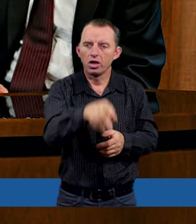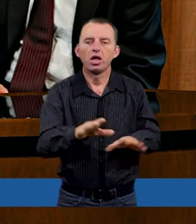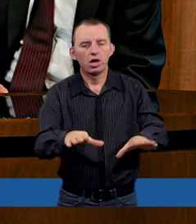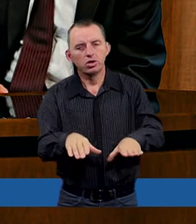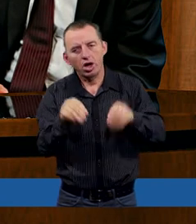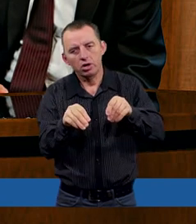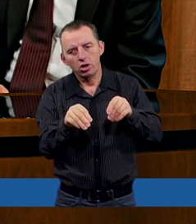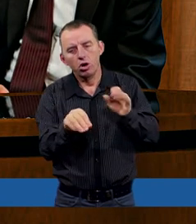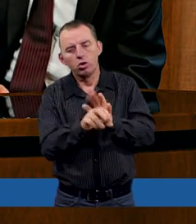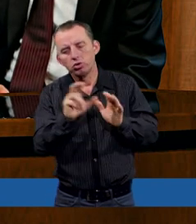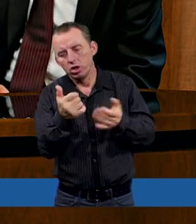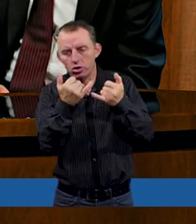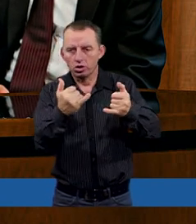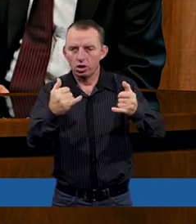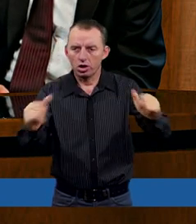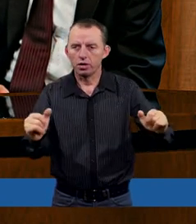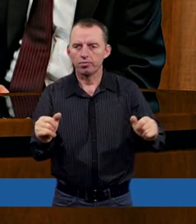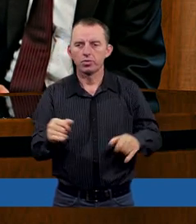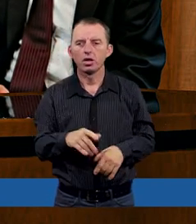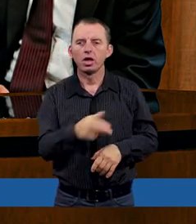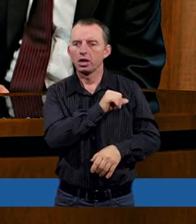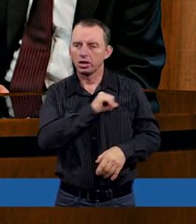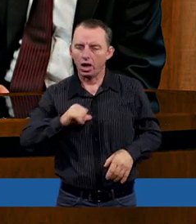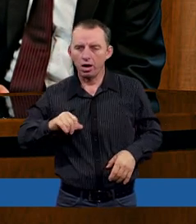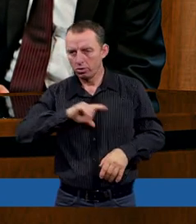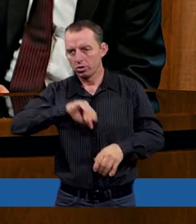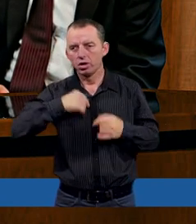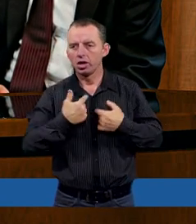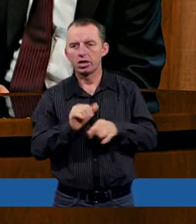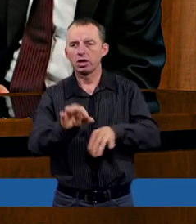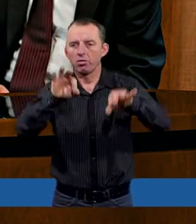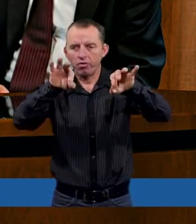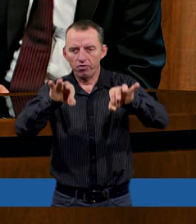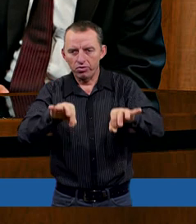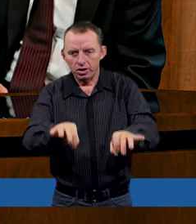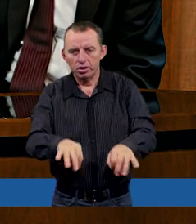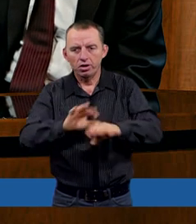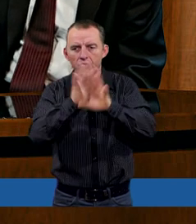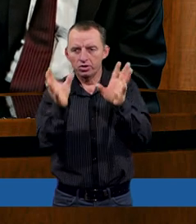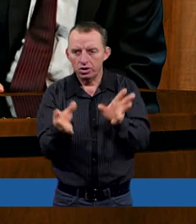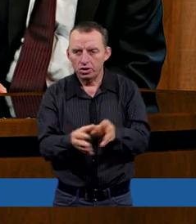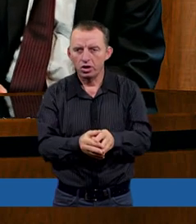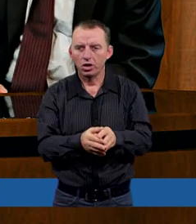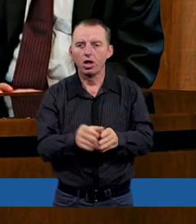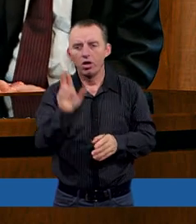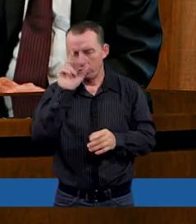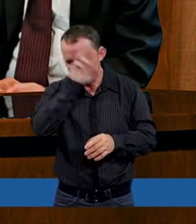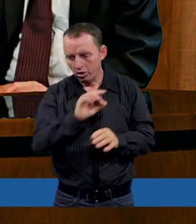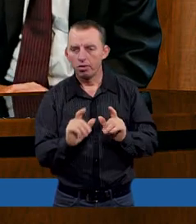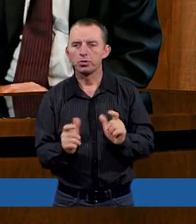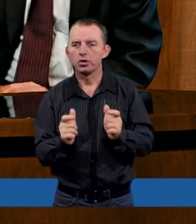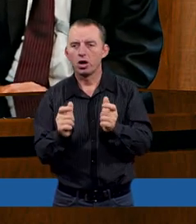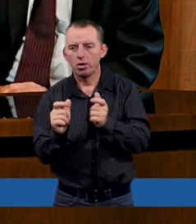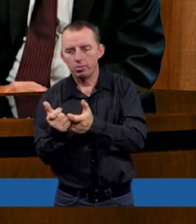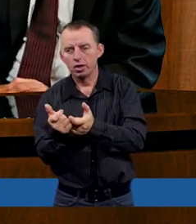Zacząłbym od czegoś innego. Czy my ludzie sami nie jesteśmy winni tego wszystkiego? Oczywiście, że w przypadku akurat